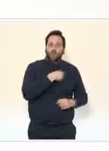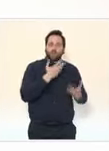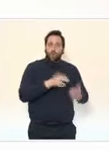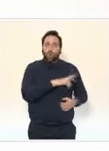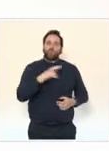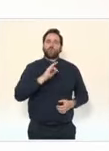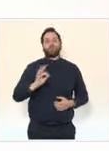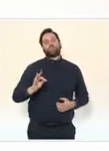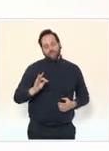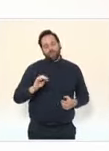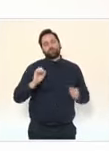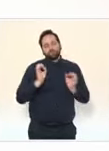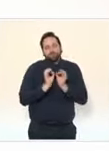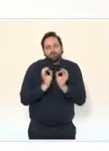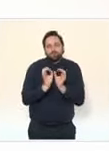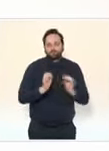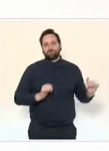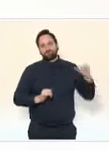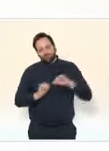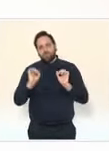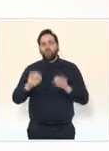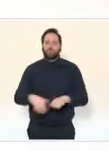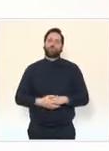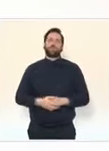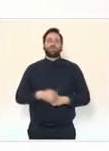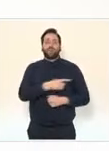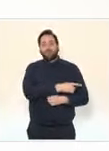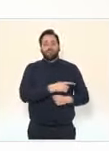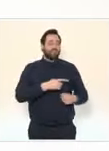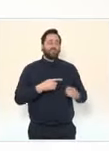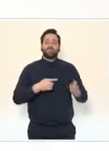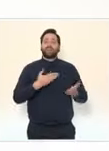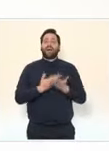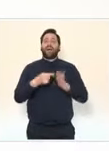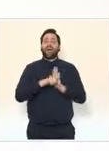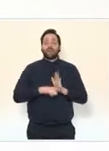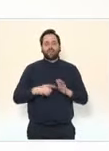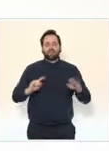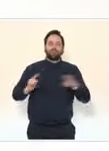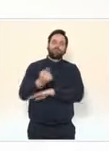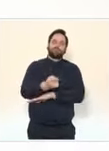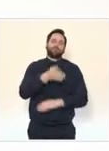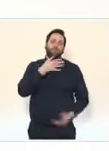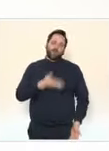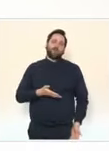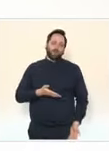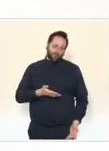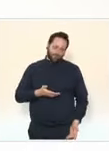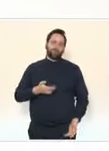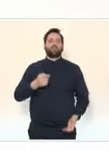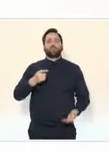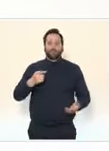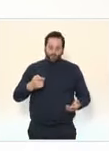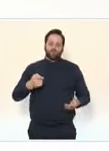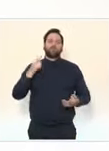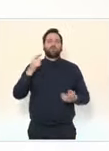être une mesure généralisée et durable. La meilleure protection contre les variants est la mise en place d'un sas sanitaire à l'arrivée